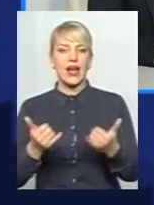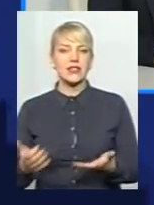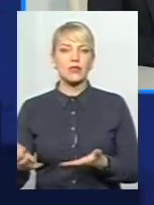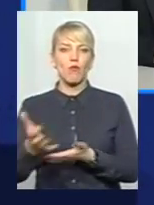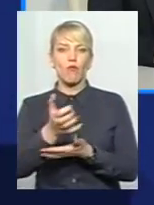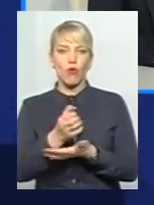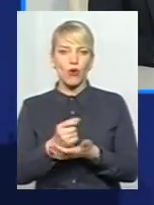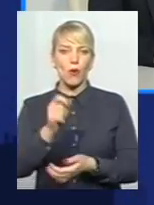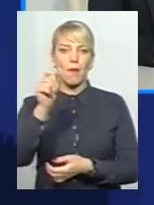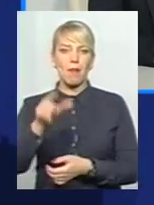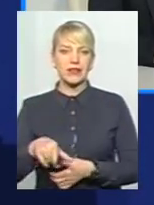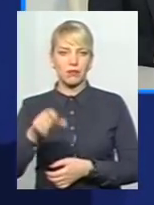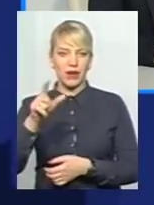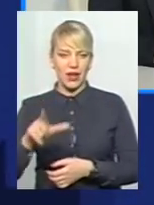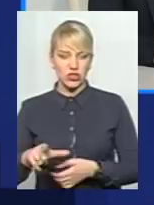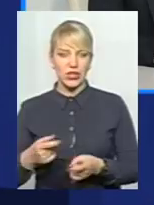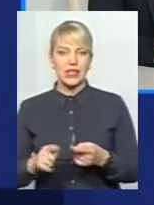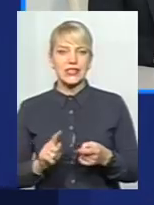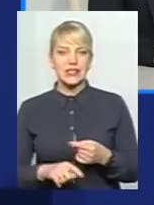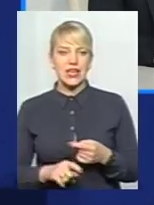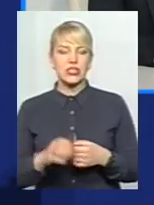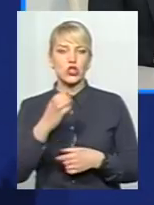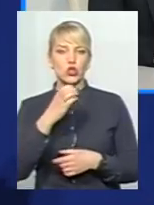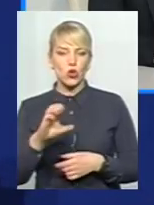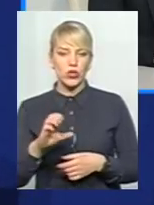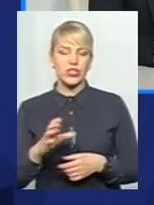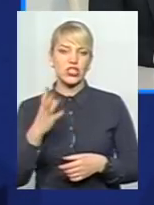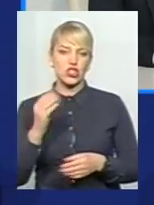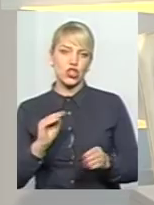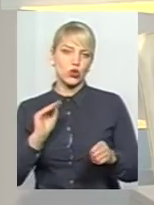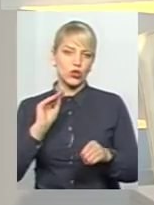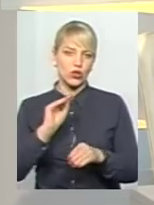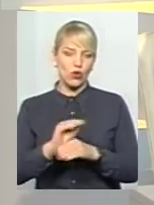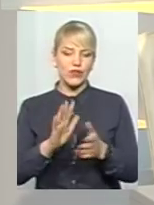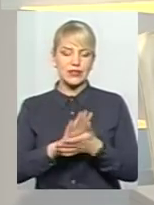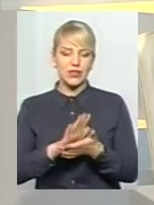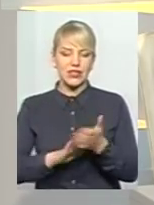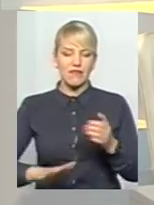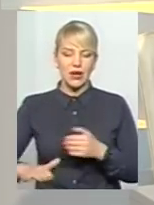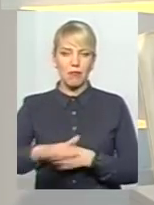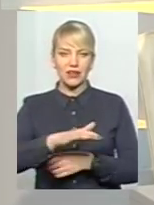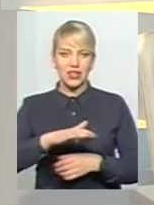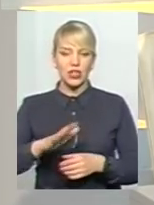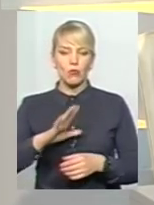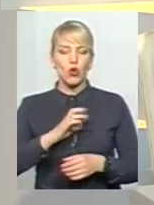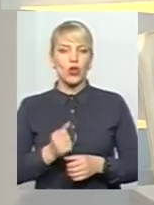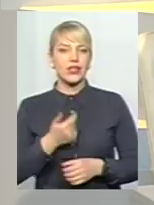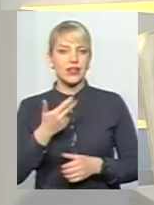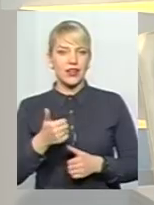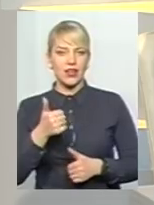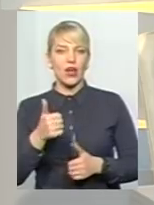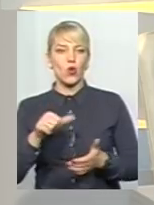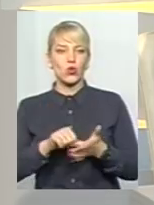сміттєвих майданчиків. Це майже сотня ще додатково сміттєвих майданчиків. У нас було кілька учасників. Знову ж таки переможцем став